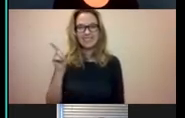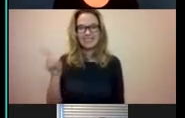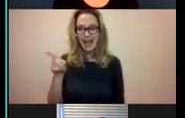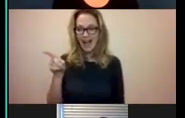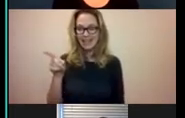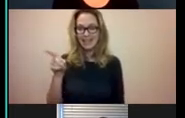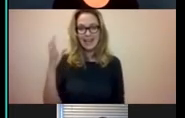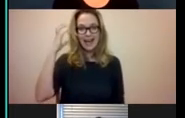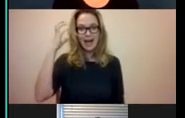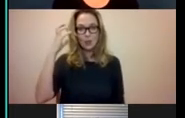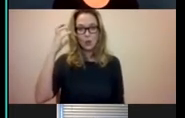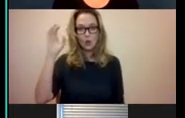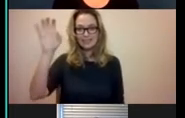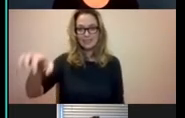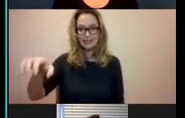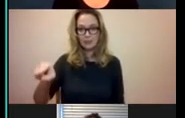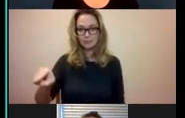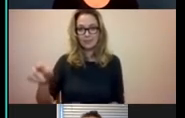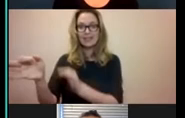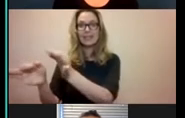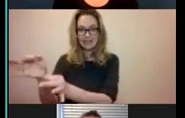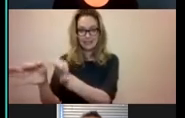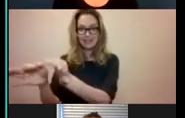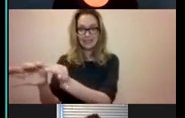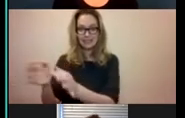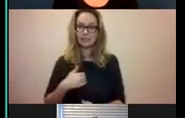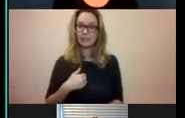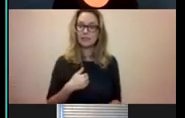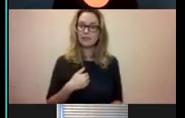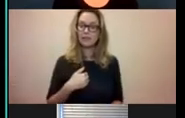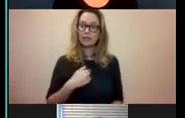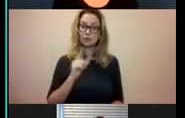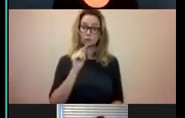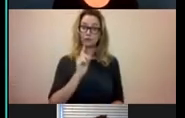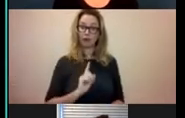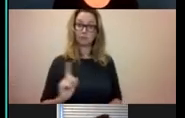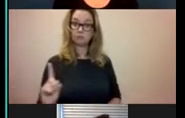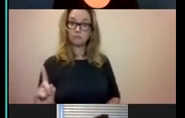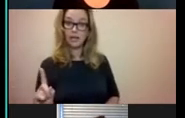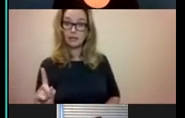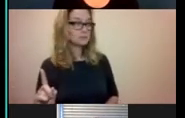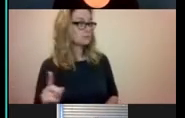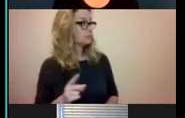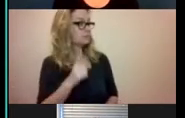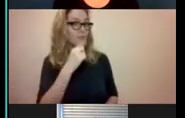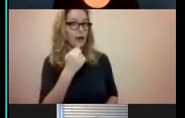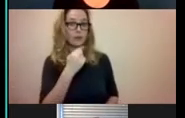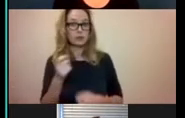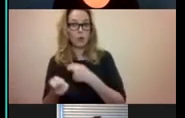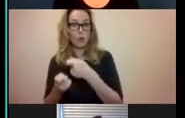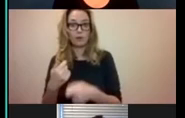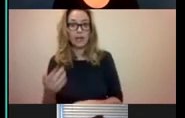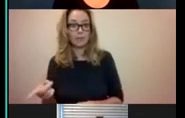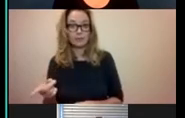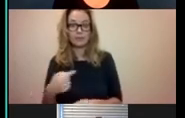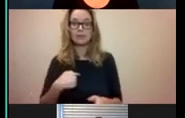terechtgekomen. En daar werd een test gedaan. Ik was bij toeval meegegaan. Mijn ouders hadden geen oppas. En uiteindelijk